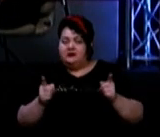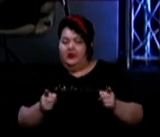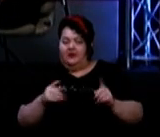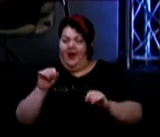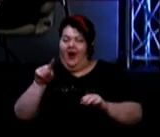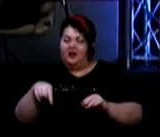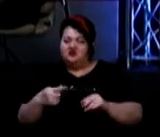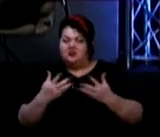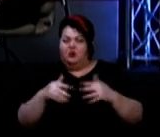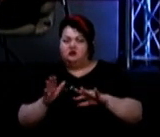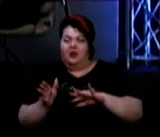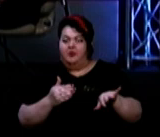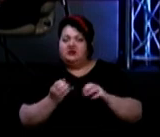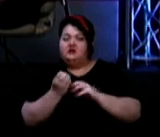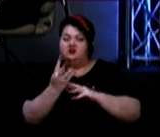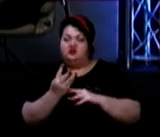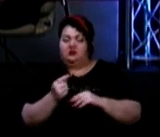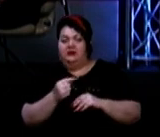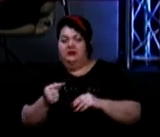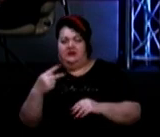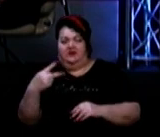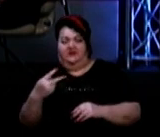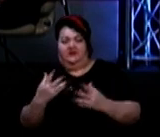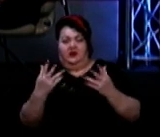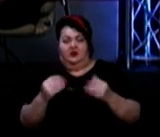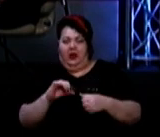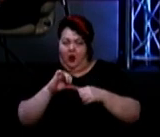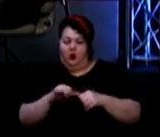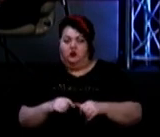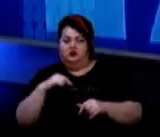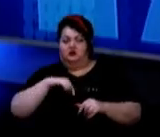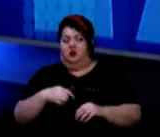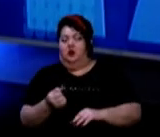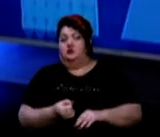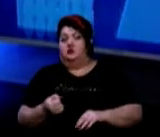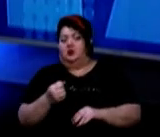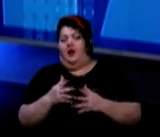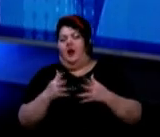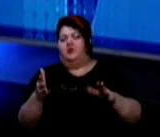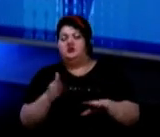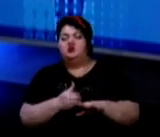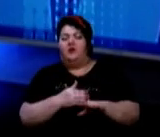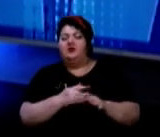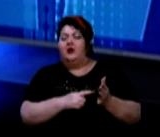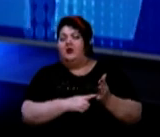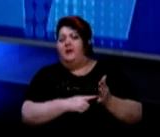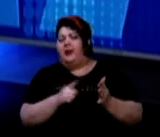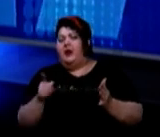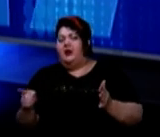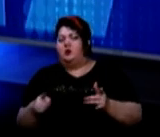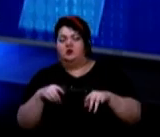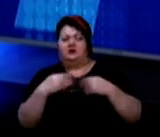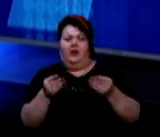G – уже після 14-20 днів хронічного носійства і на більш довготривалий період. Тобто, це дає